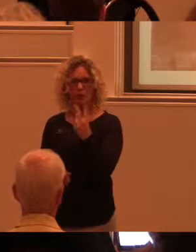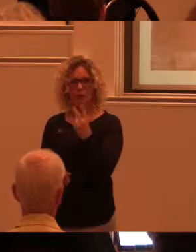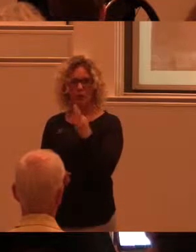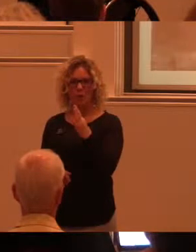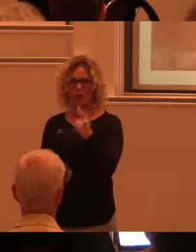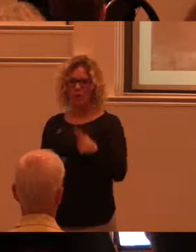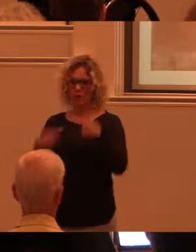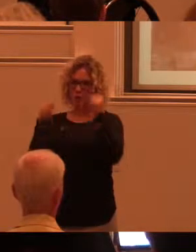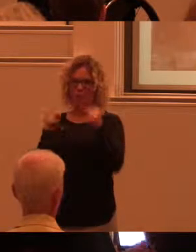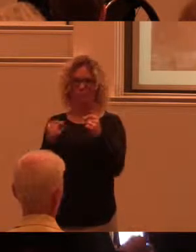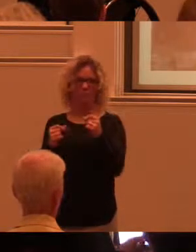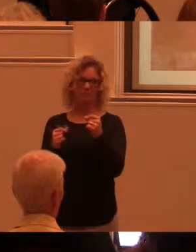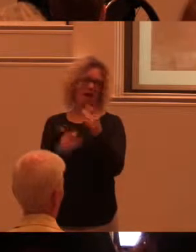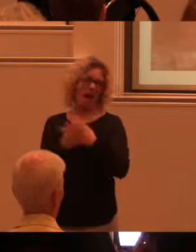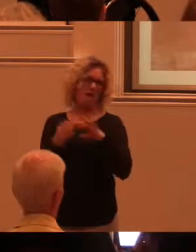en och halv mil härifrån.